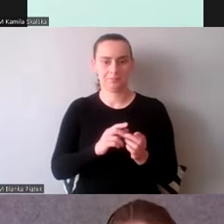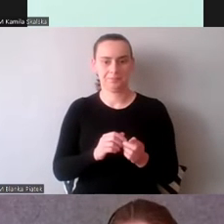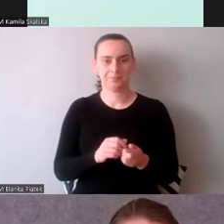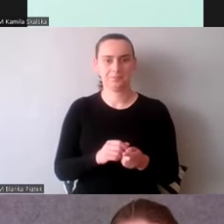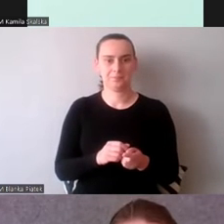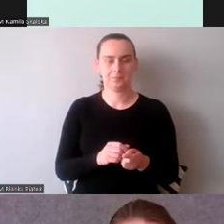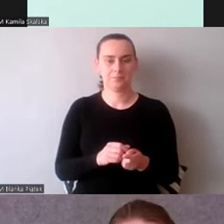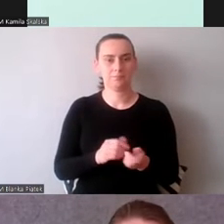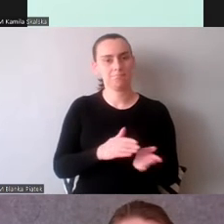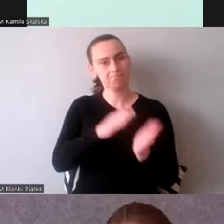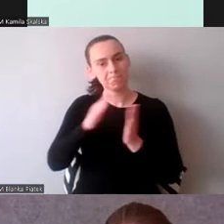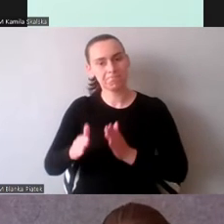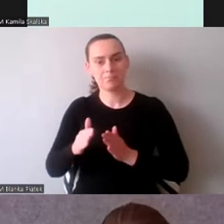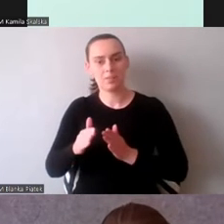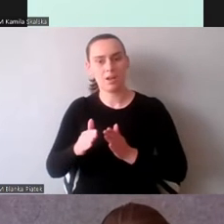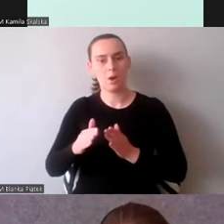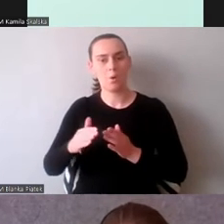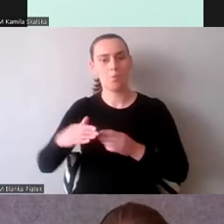procesów poznawczych.